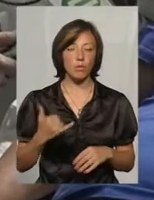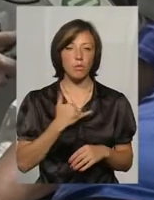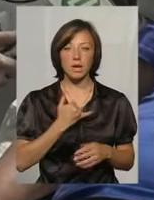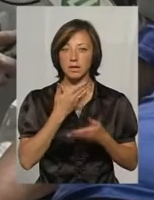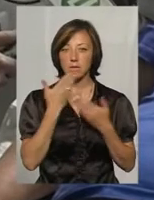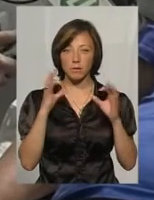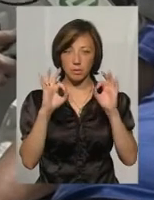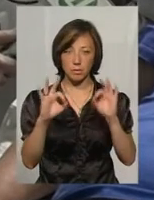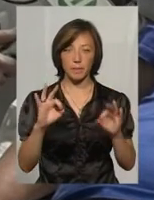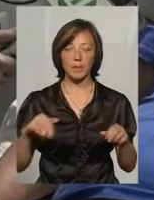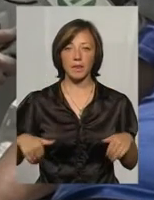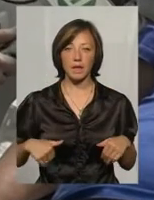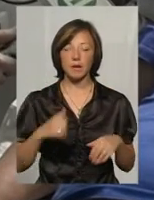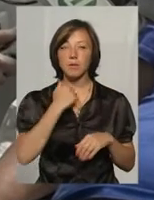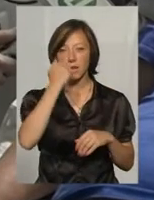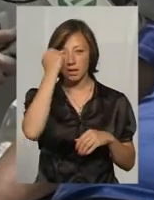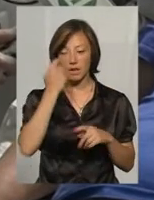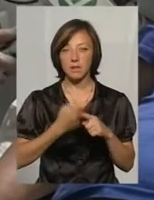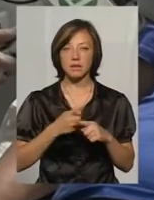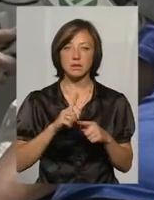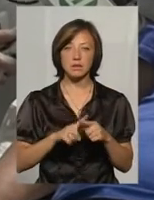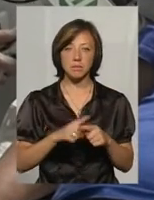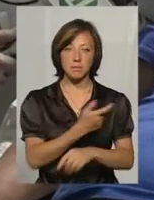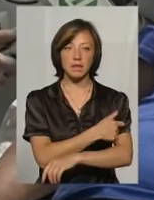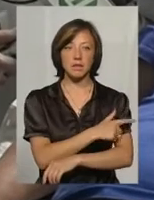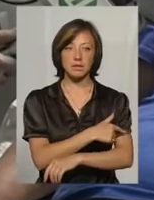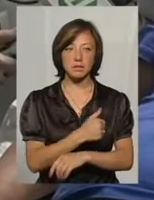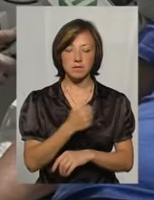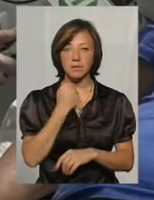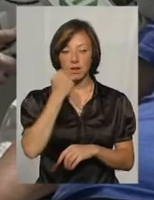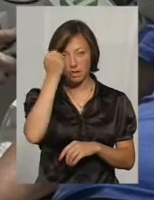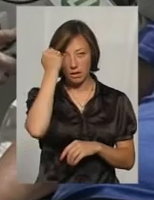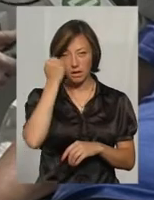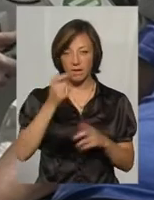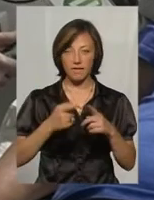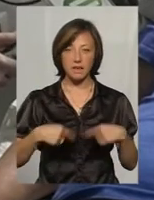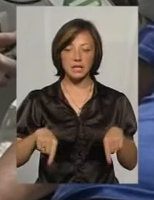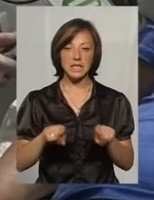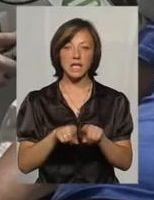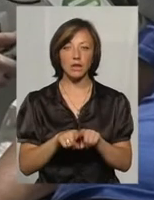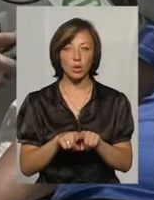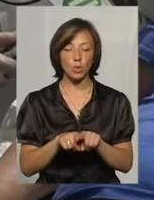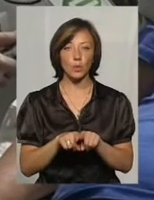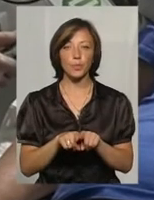рост. Отто, благодаря медицині, благодаря відділенню